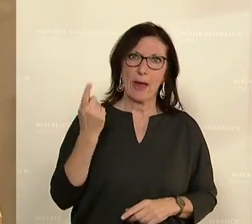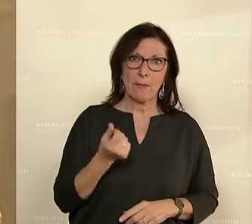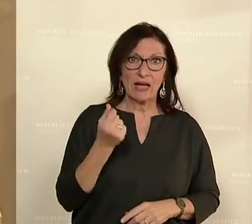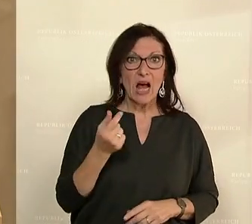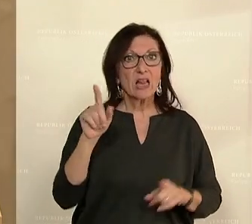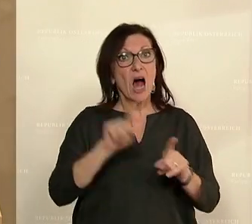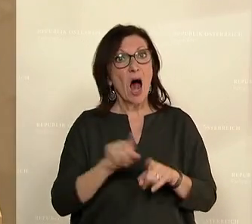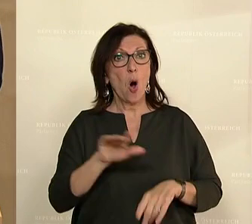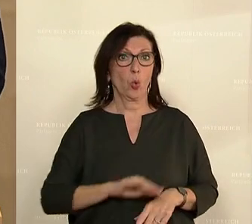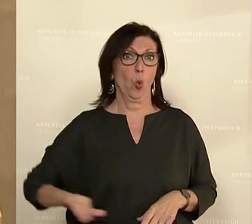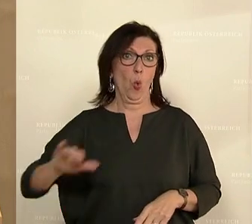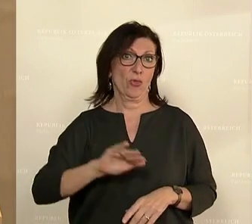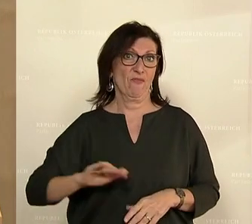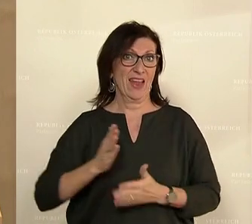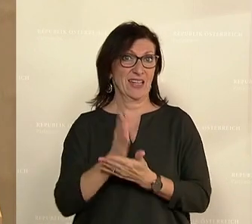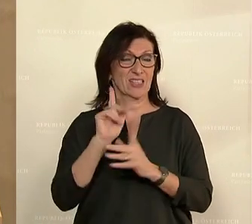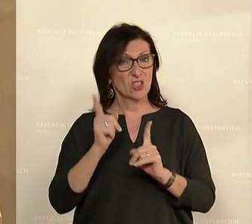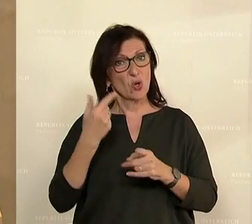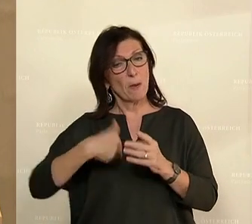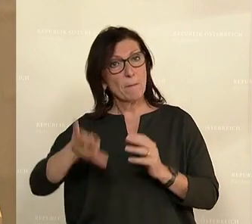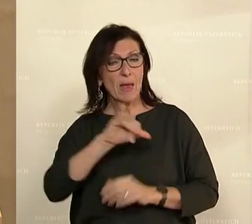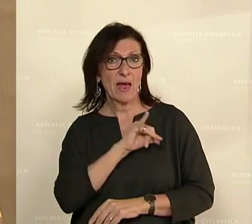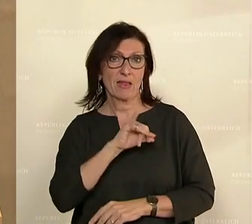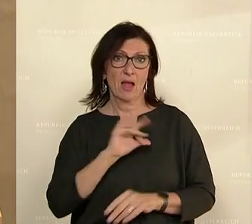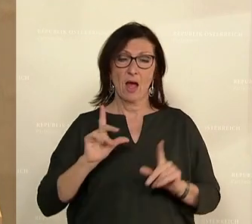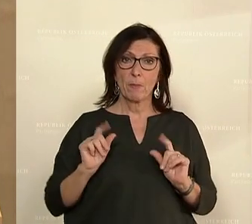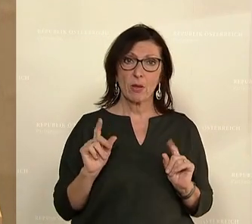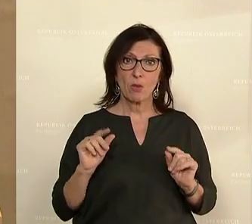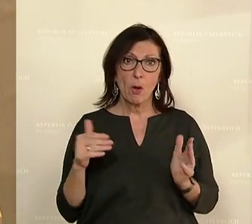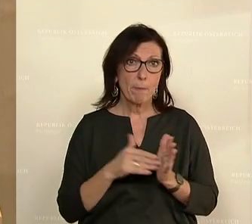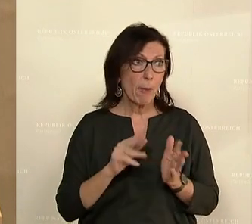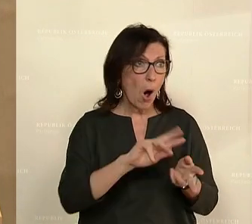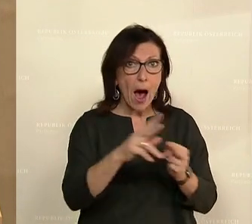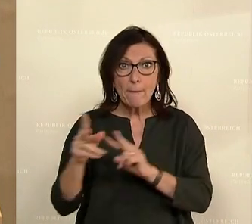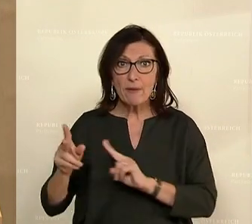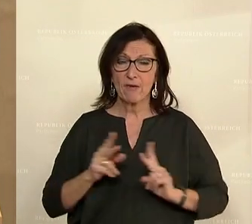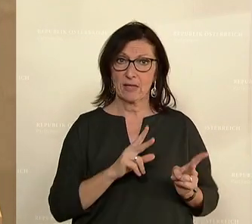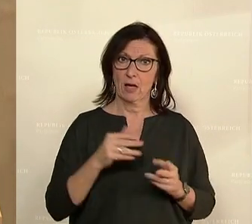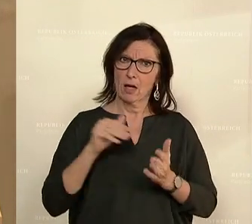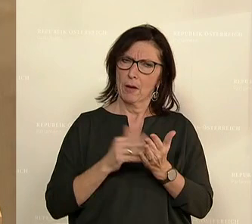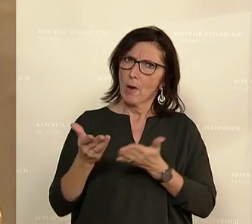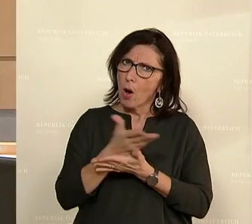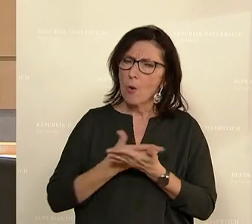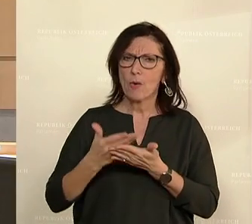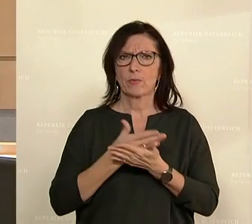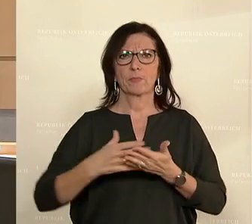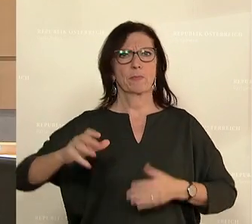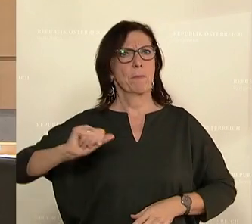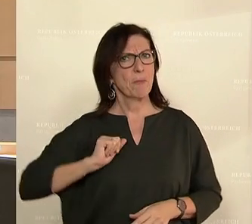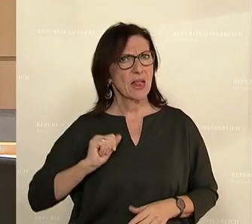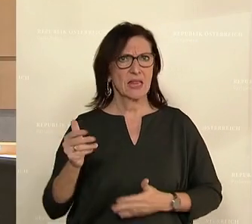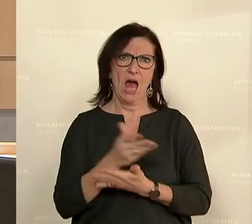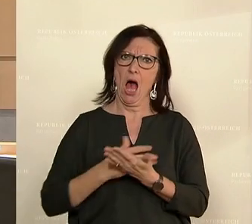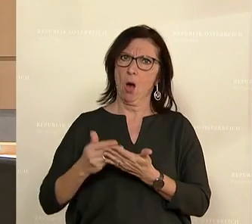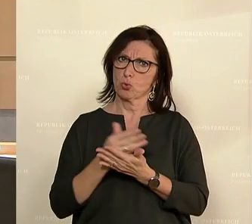Grundwehrdienstes. Und da gehört eine abwechslungsreiche und vor allem vollständig umfassende Ausbildung, eine militärische Ausbildung auch